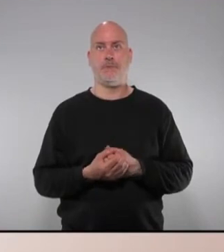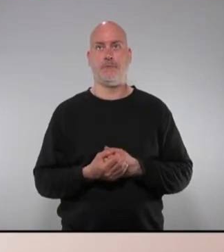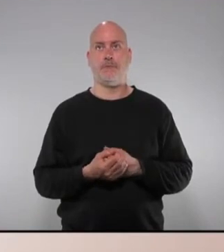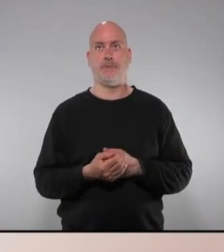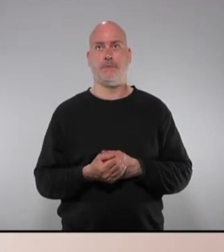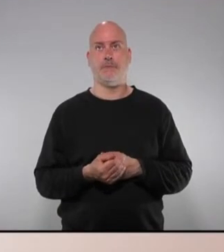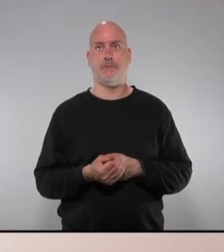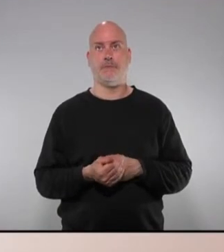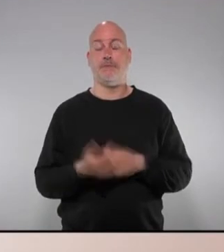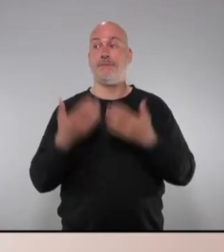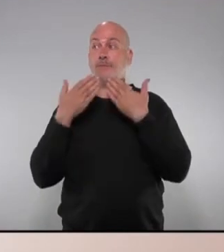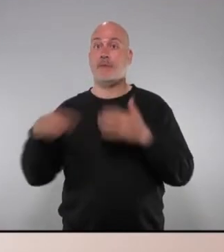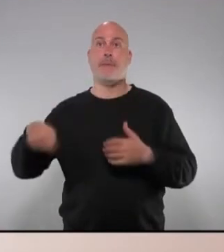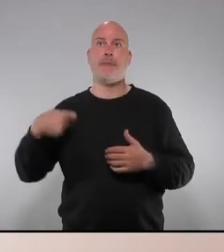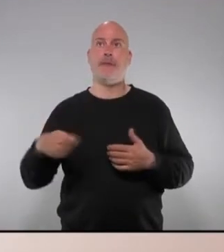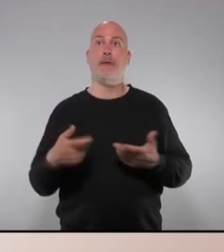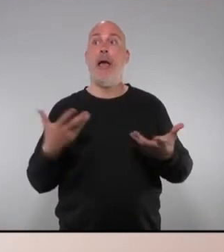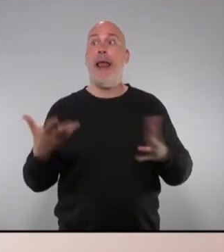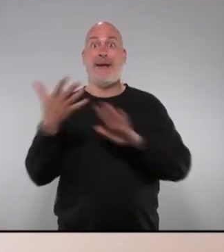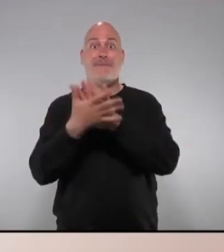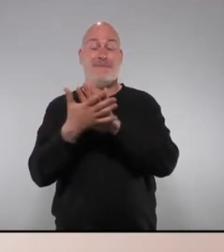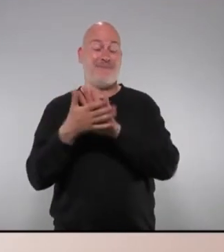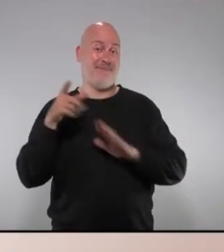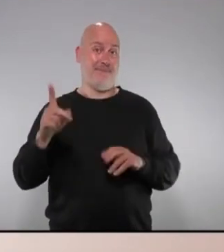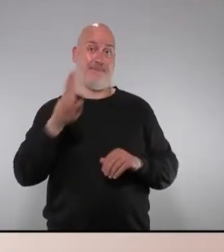Gràcies presidenta ara vostè parlava de